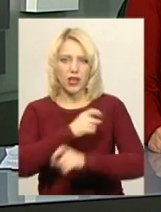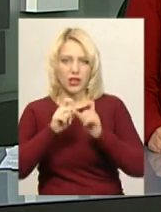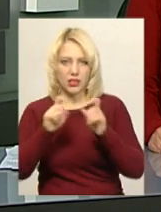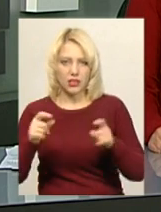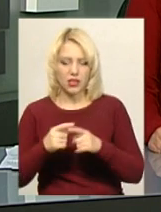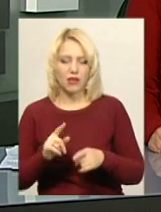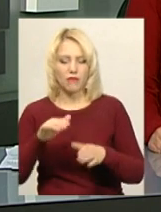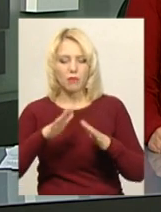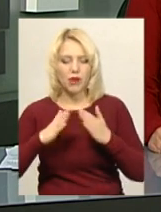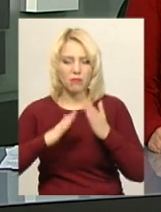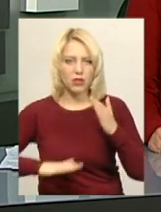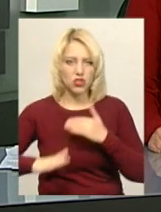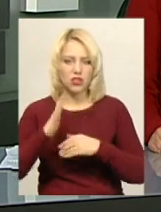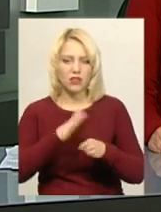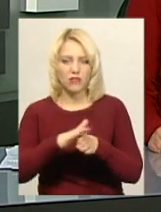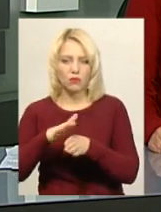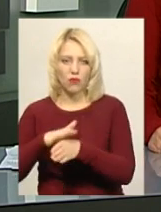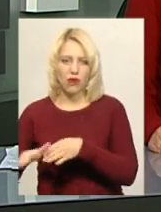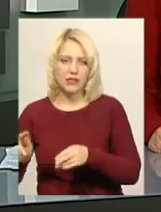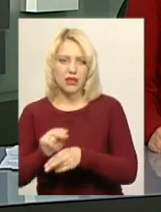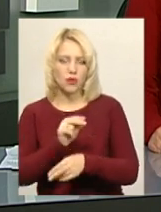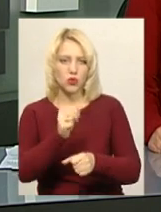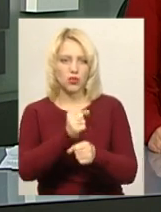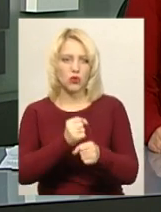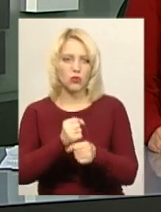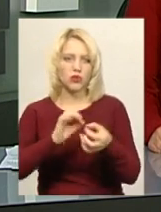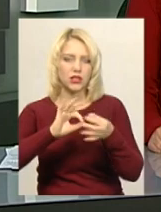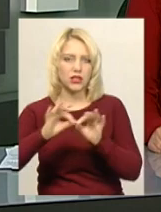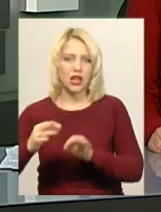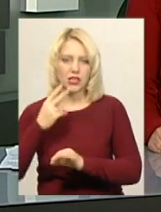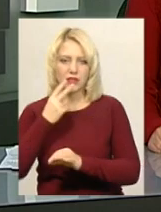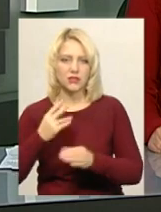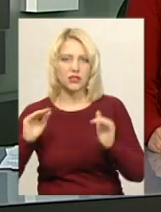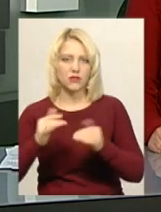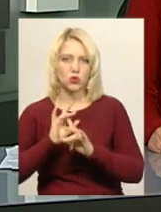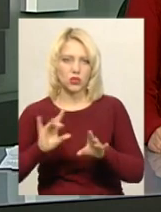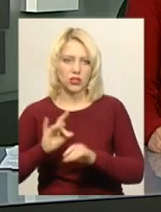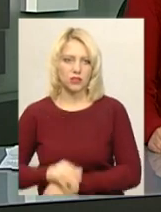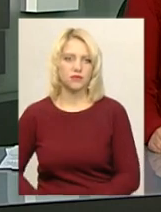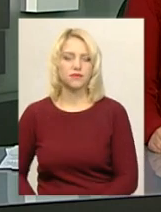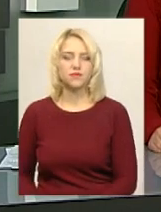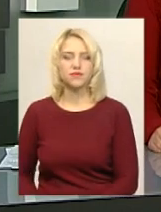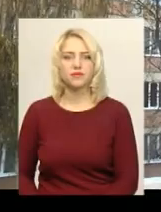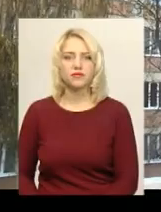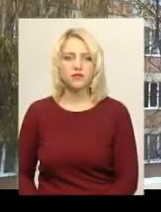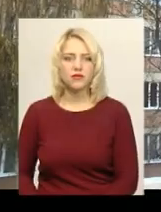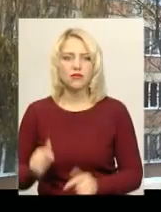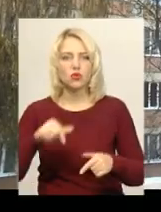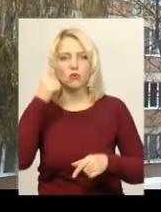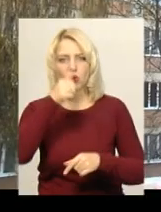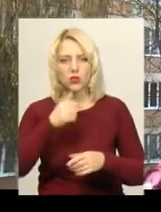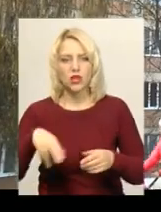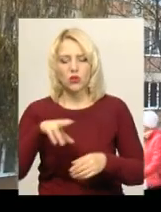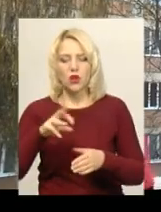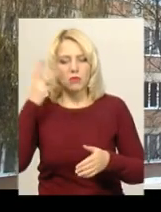його словами, у приміщенні відбуваються ремонтні роботи. Деталі у сюжеті моєї колеги Анастасії Олексюк. Цього року до